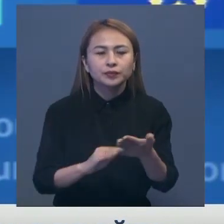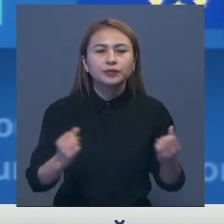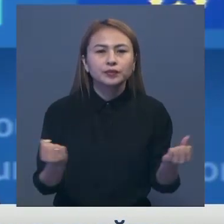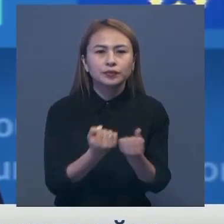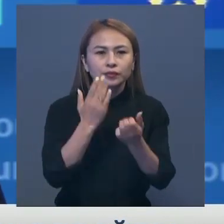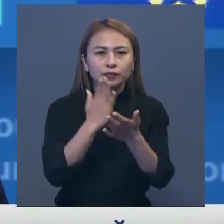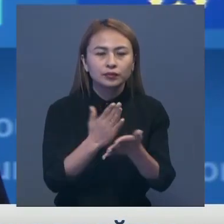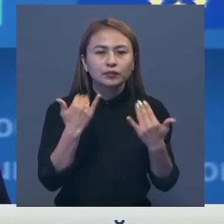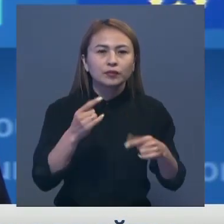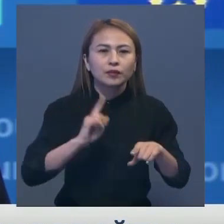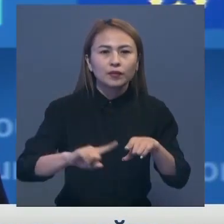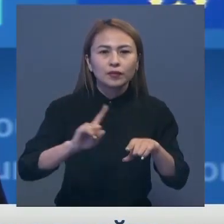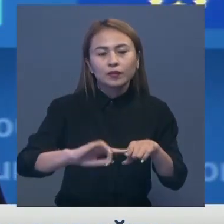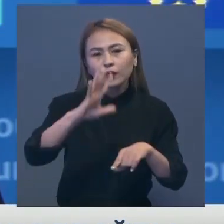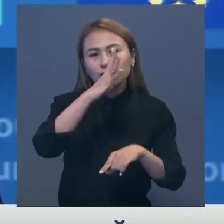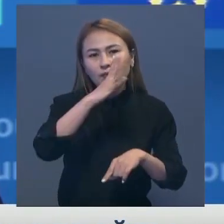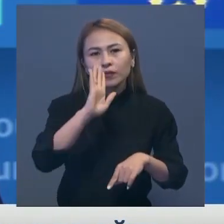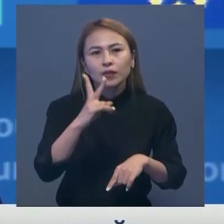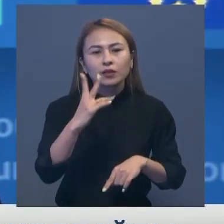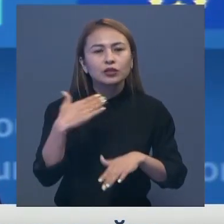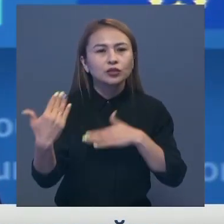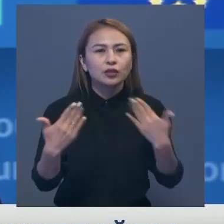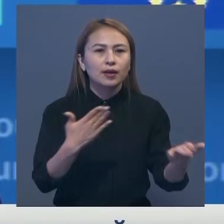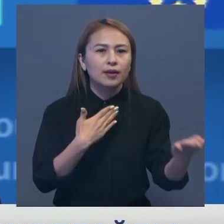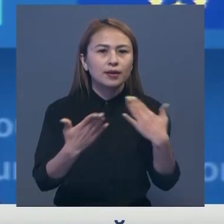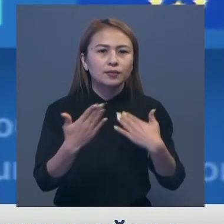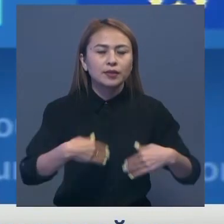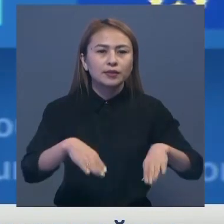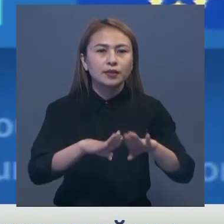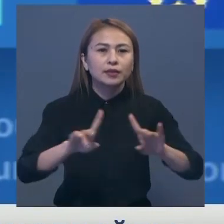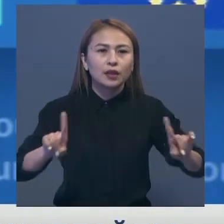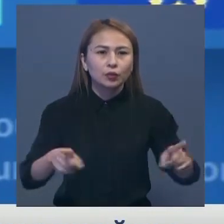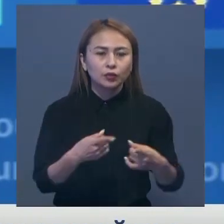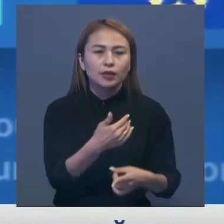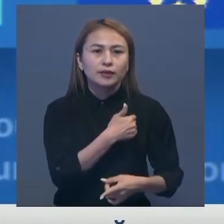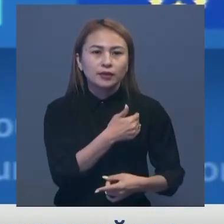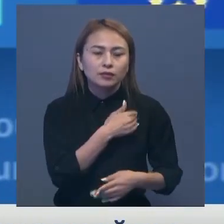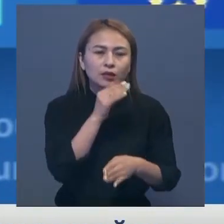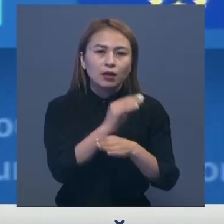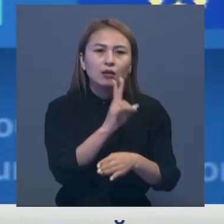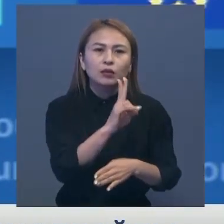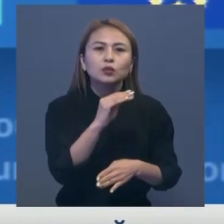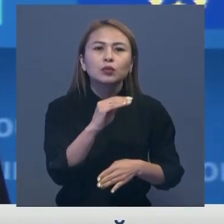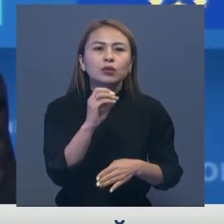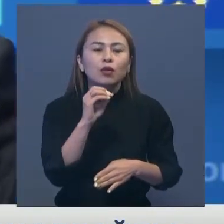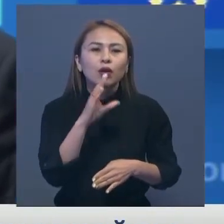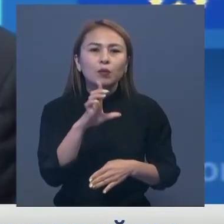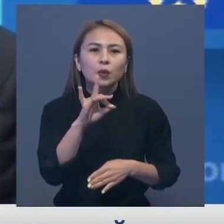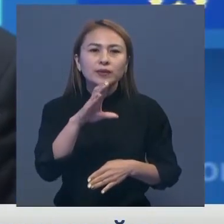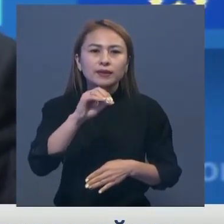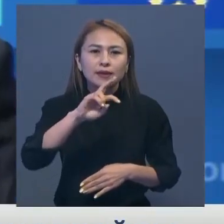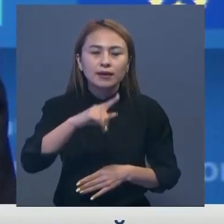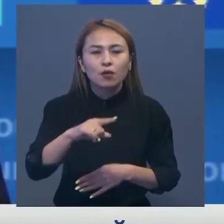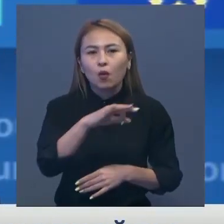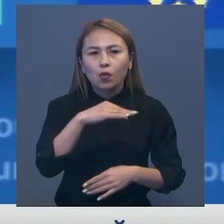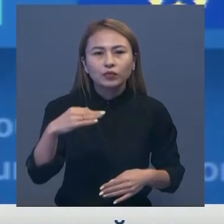отыр. Біз алдағы уақытта да екі жақты қатнасты дамытуға не еттіміз. Президент Қасым Жомар Туқаевтың бүрсілге түсетін